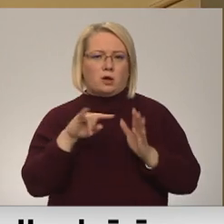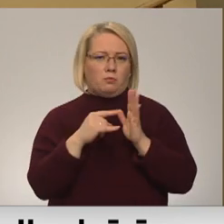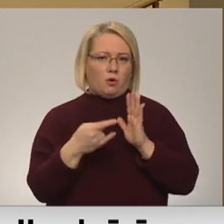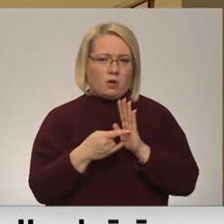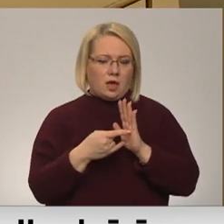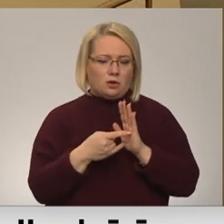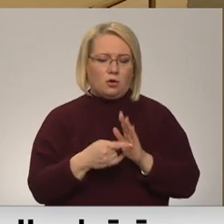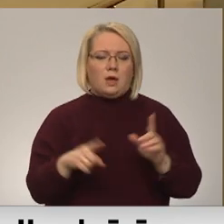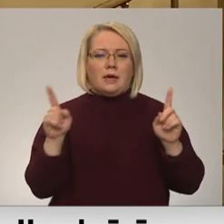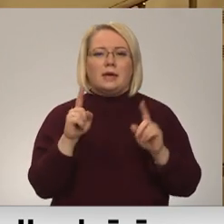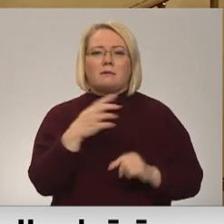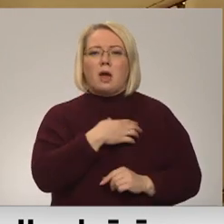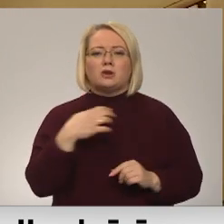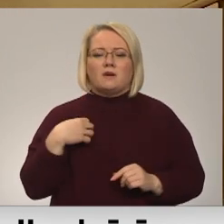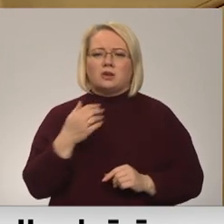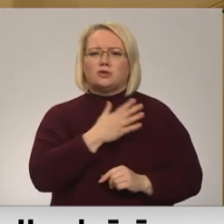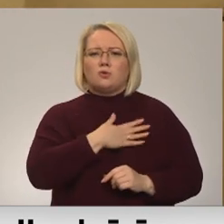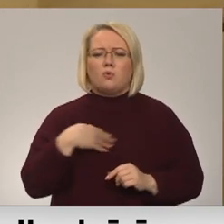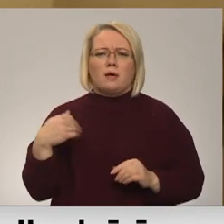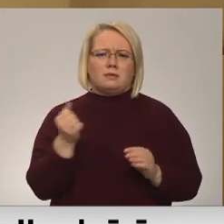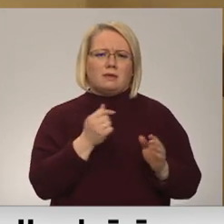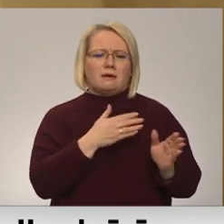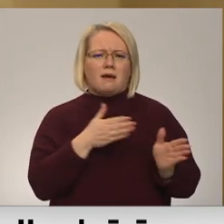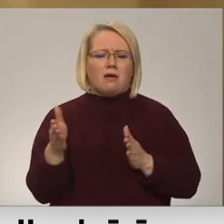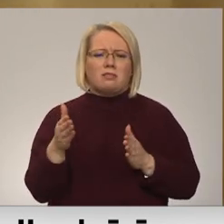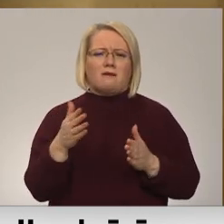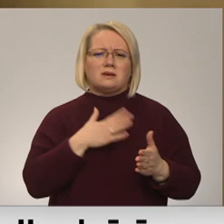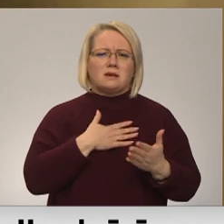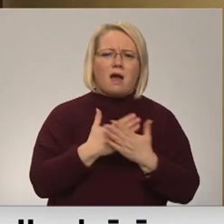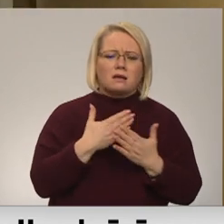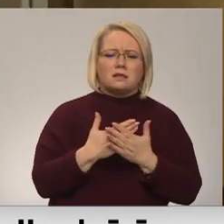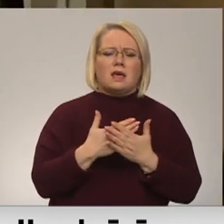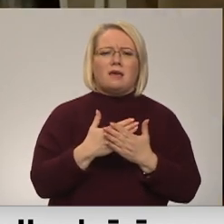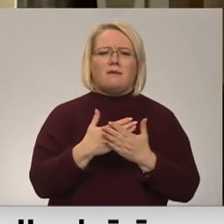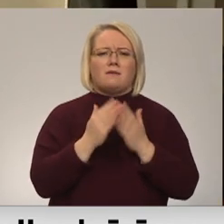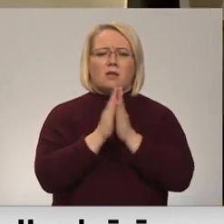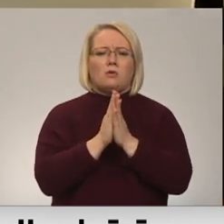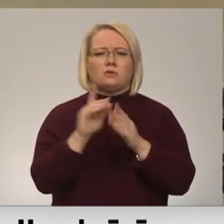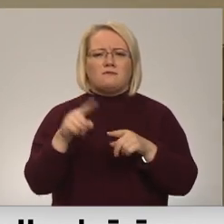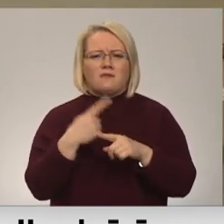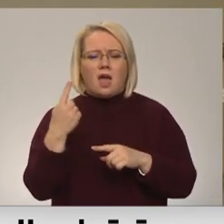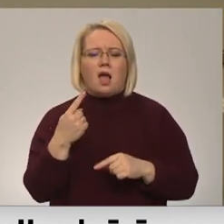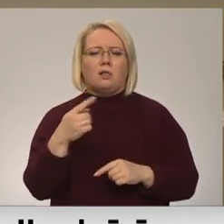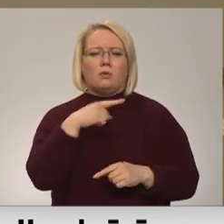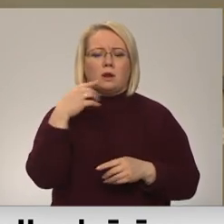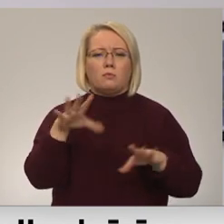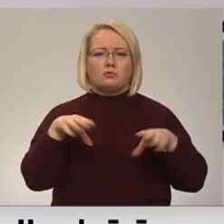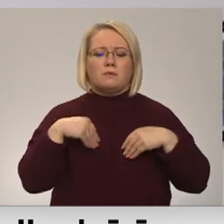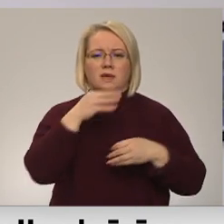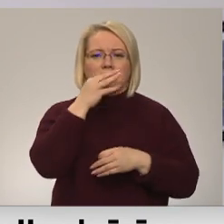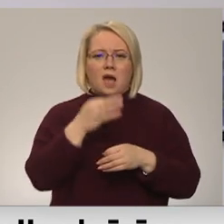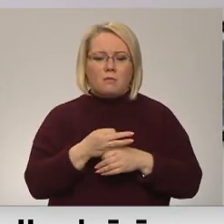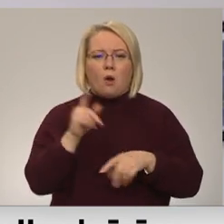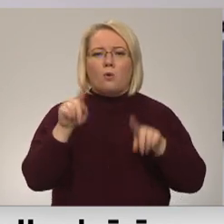pašvaldības, kas ir ļoti ne tikai gatavas, bet arī aktīvi prasa vēl un grib uzņemties šo atbildību. Ir tādas, kas